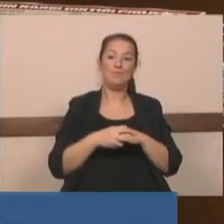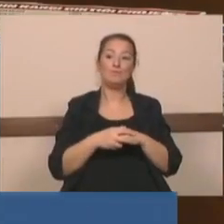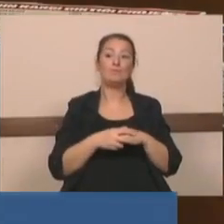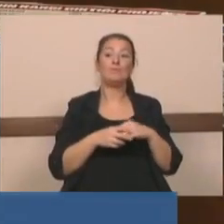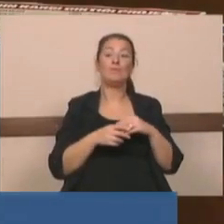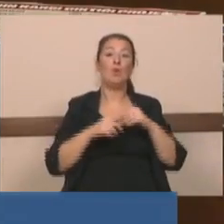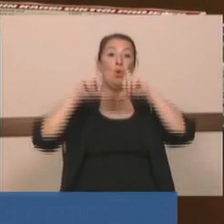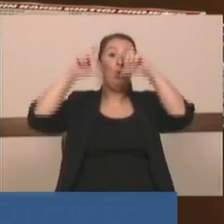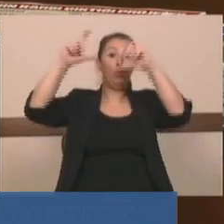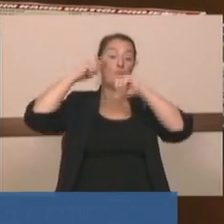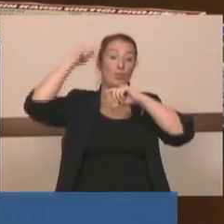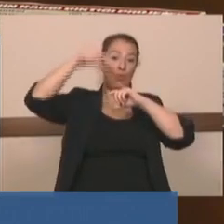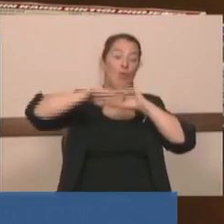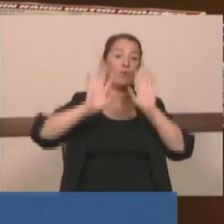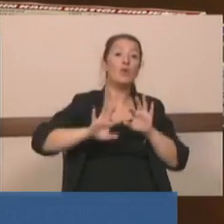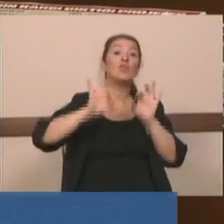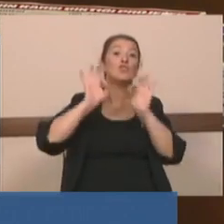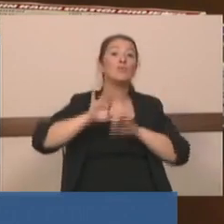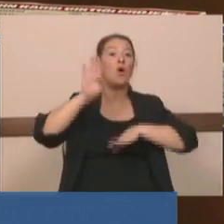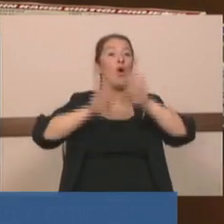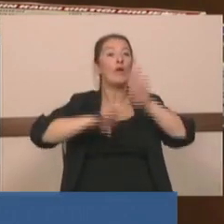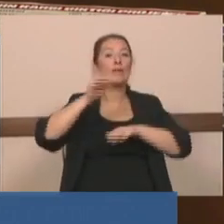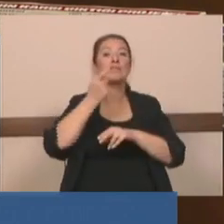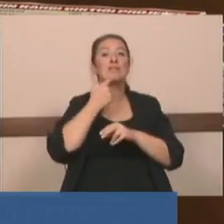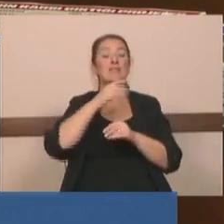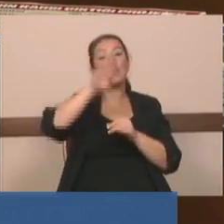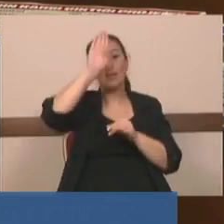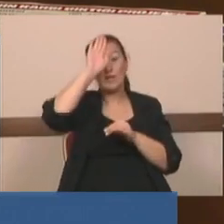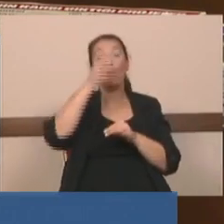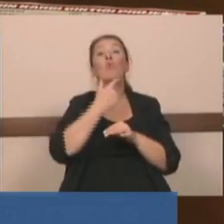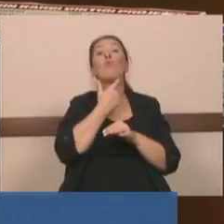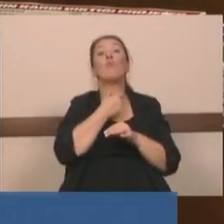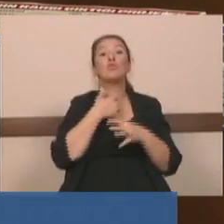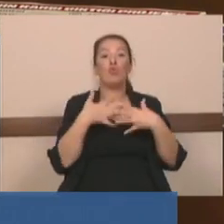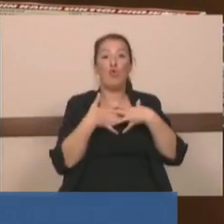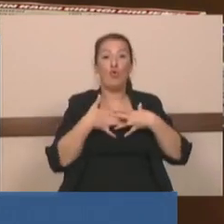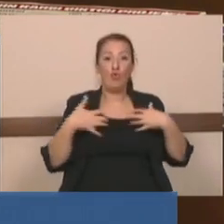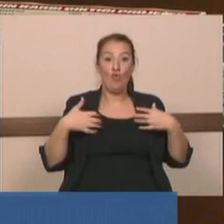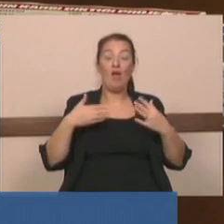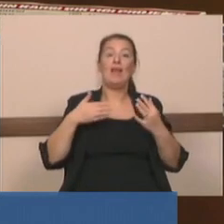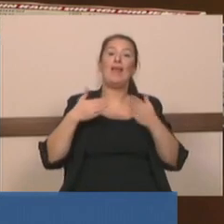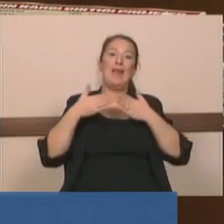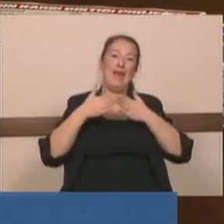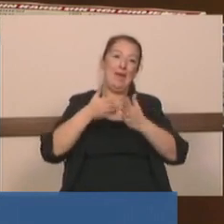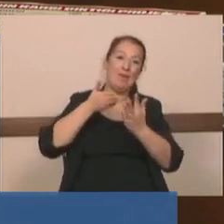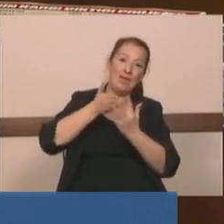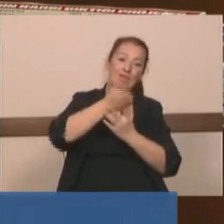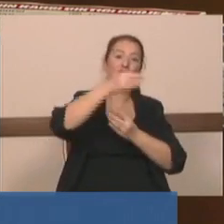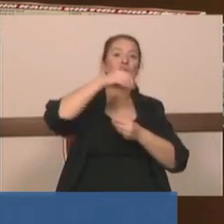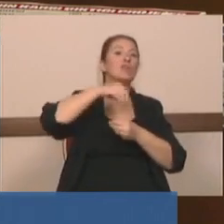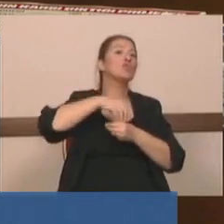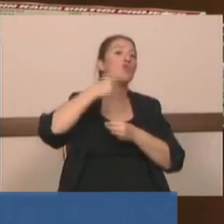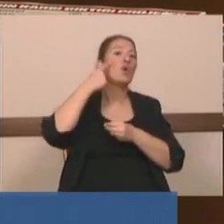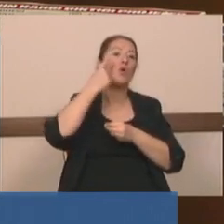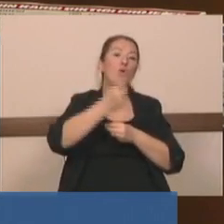ortalama yılda İstanbul boğazından güvenli geçiş için toplam kapasitesi İstanbul